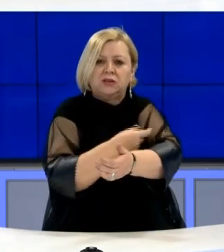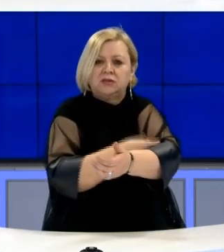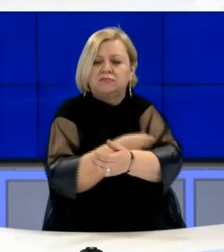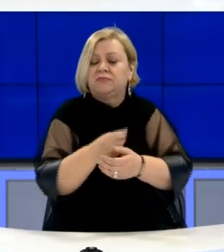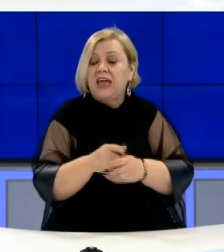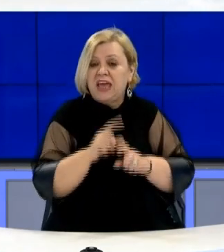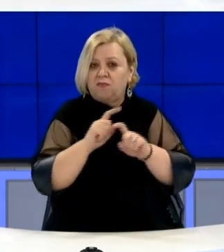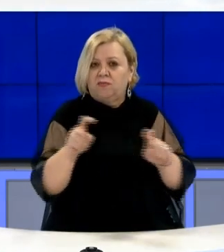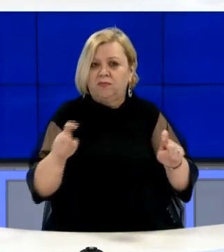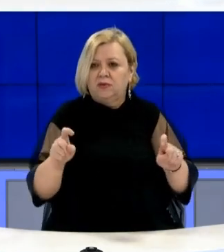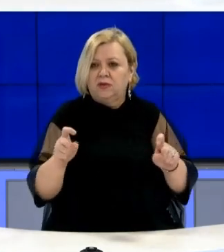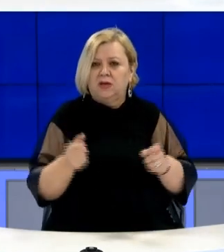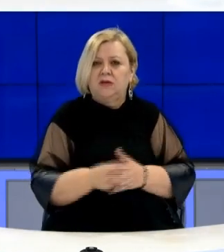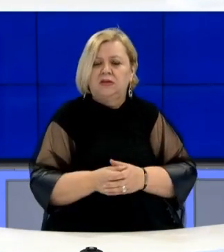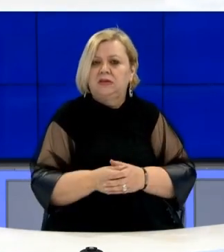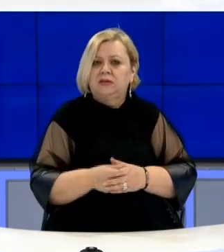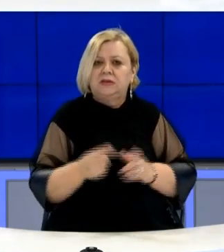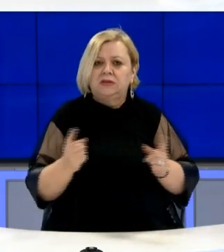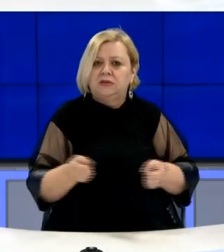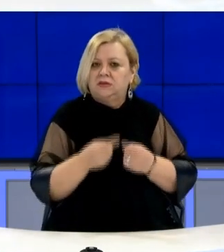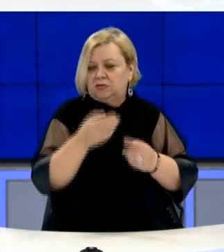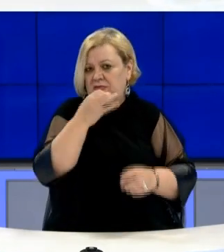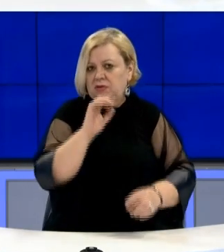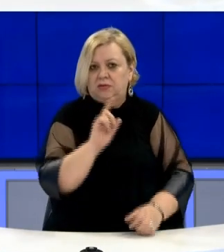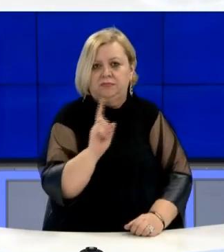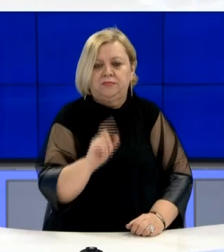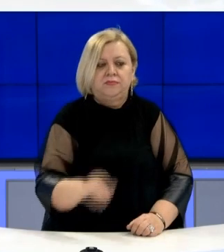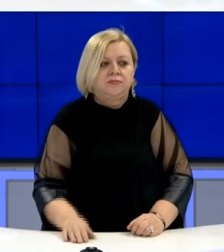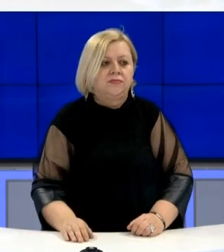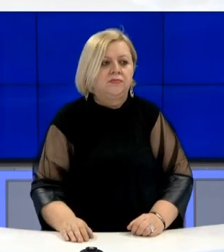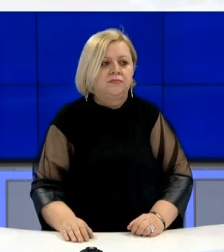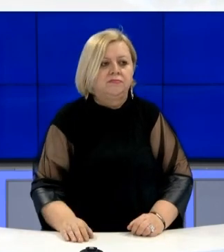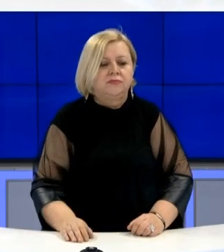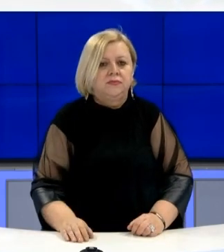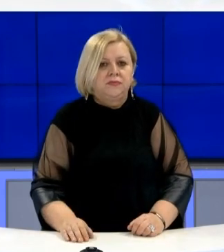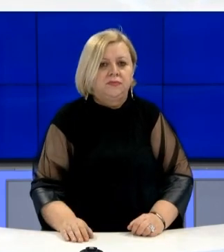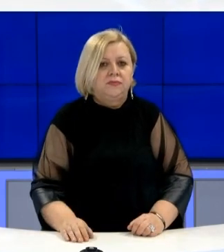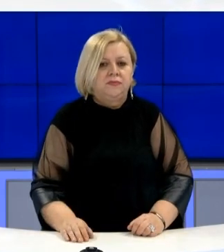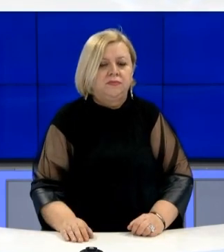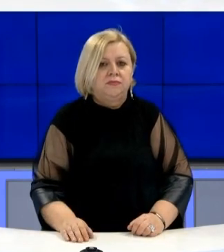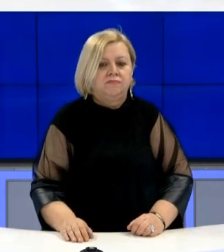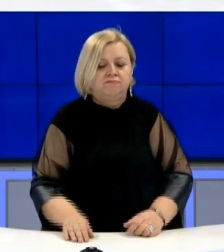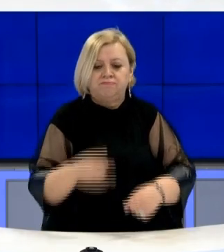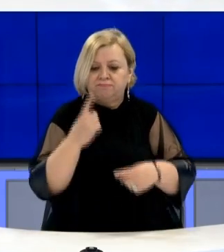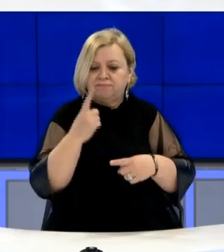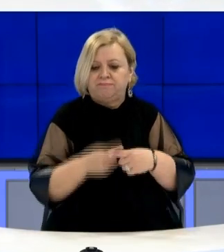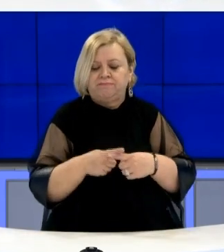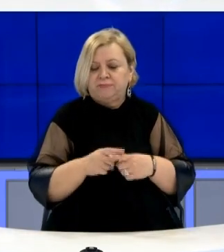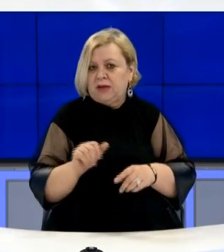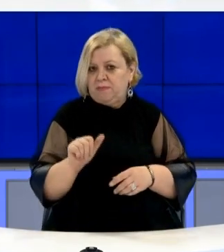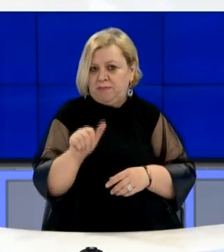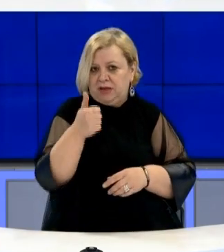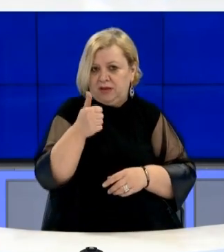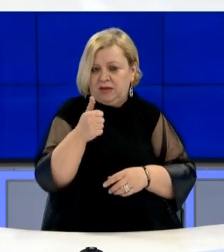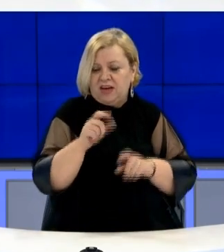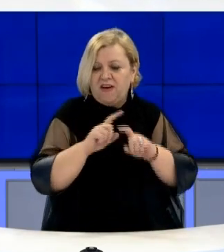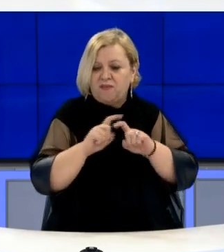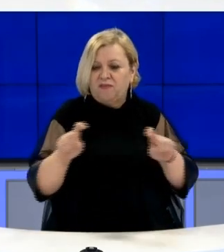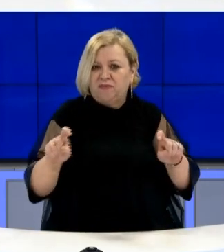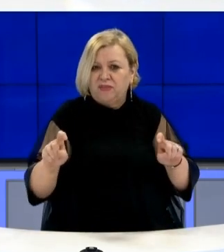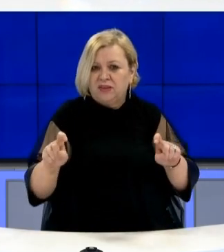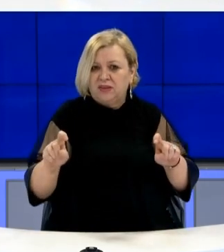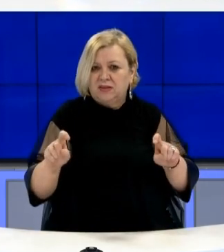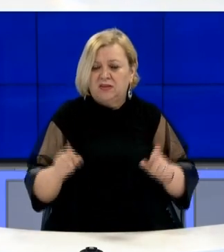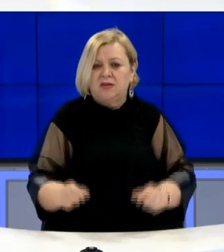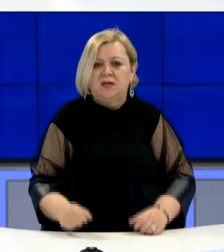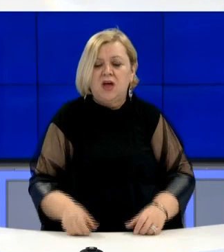rinfektuar, nuk janë në gjendje as pak të mirë. është të vërtet që shfaqë rastet të parat të ri infektimit, jo vetë në të